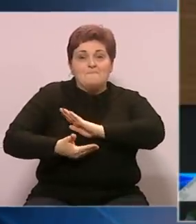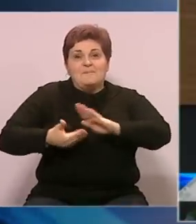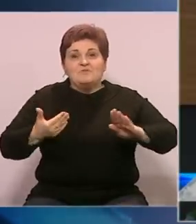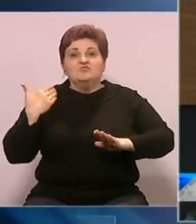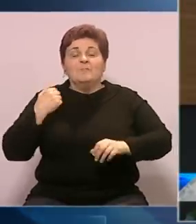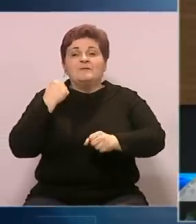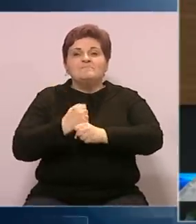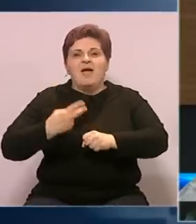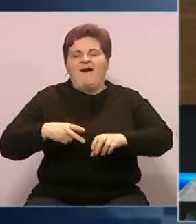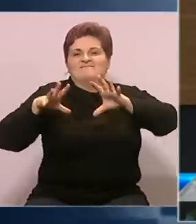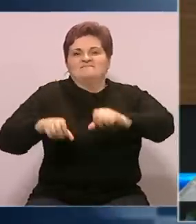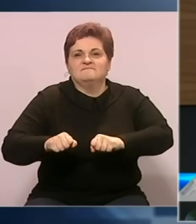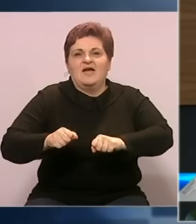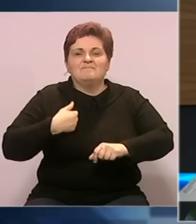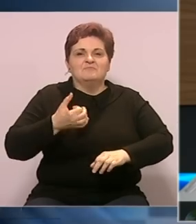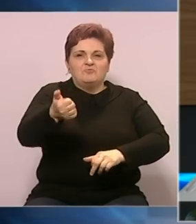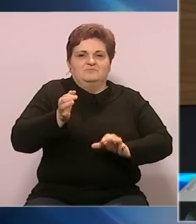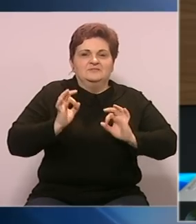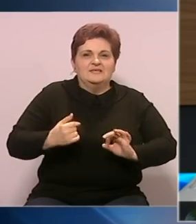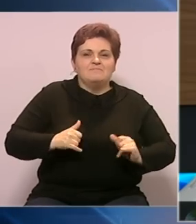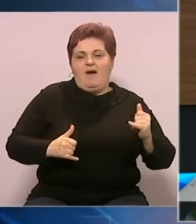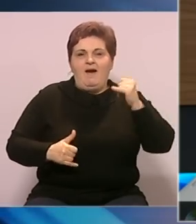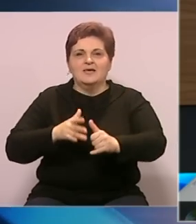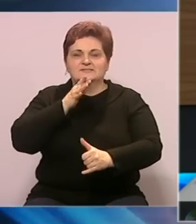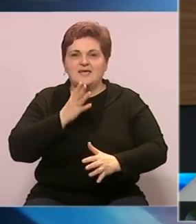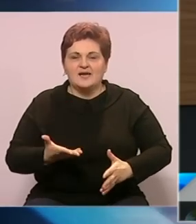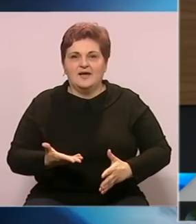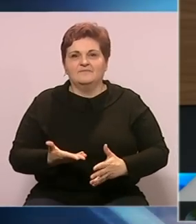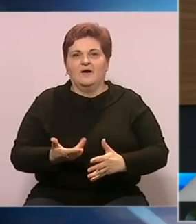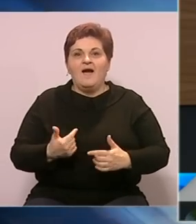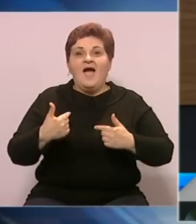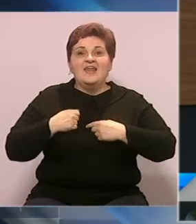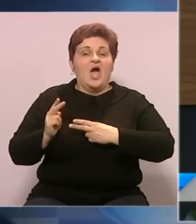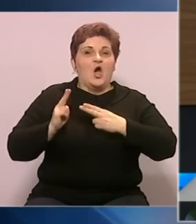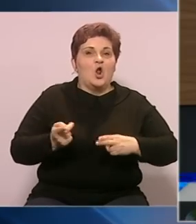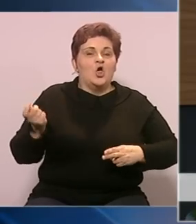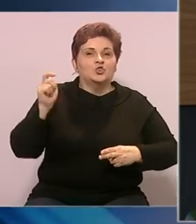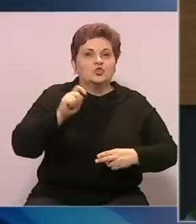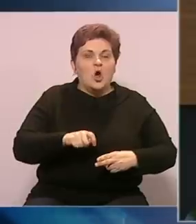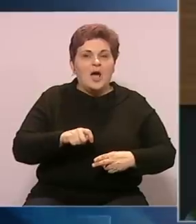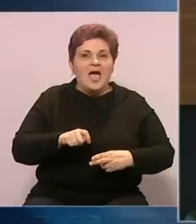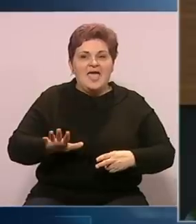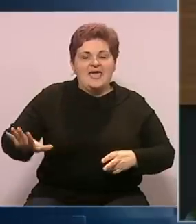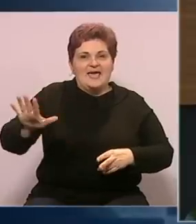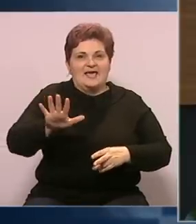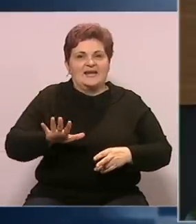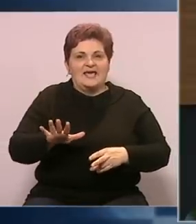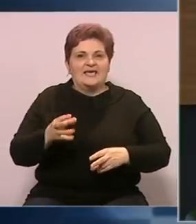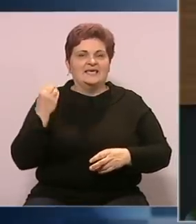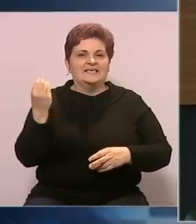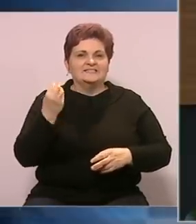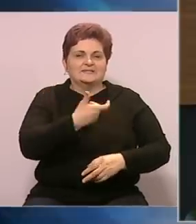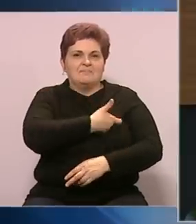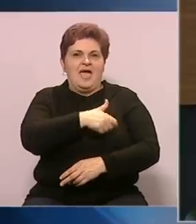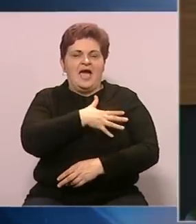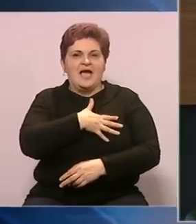što prije napraviti rezervaciju kako bi bili sigurni da mogu doći u Sarajevo. Naši gosti većinom dolaze iz Regije, iz Srbije,